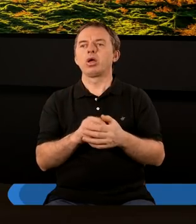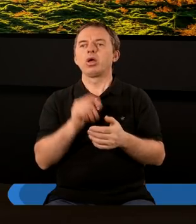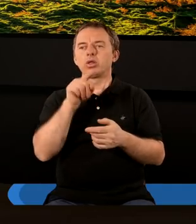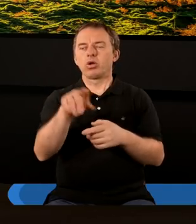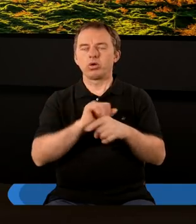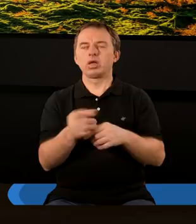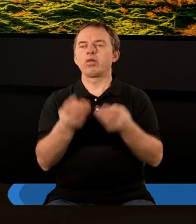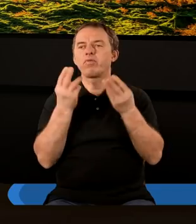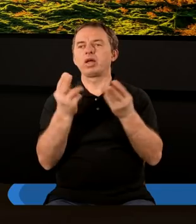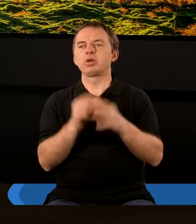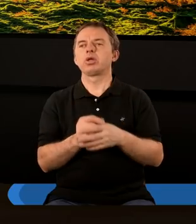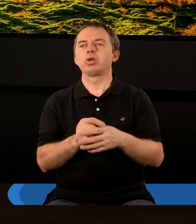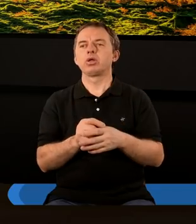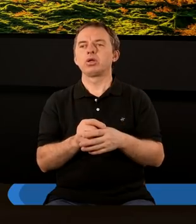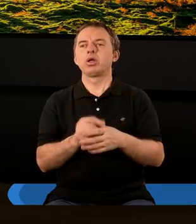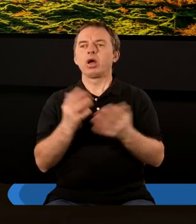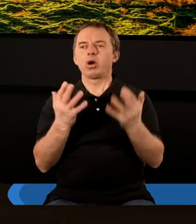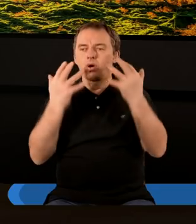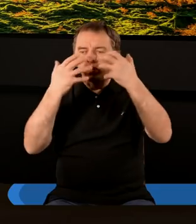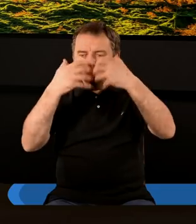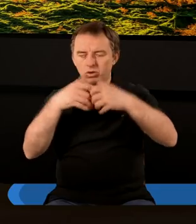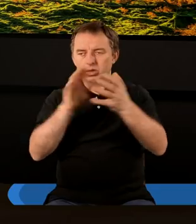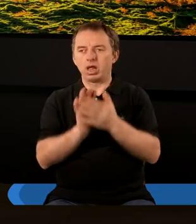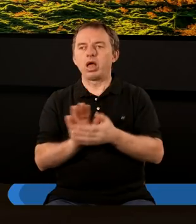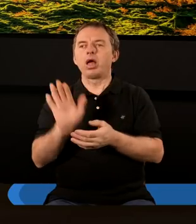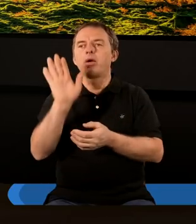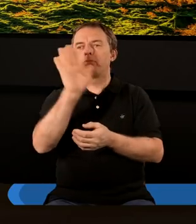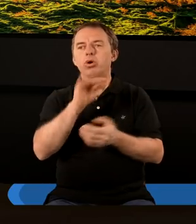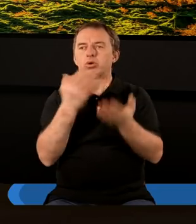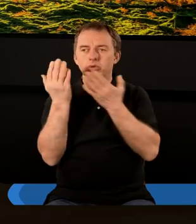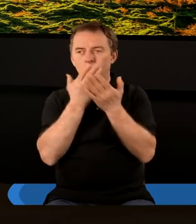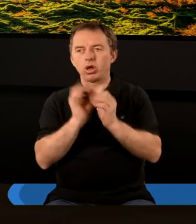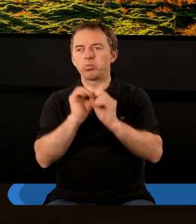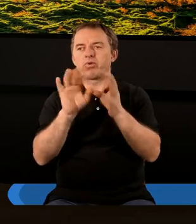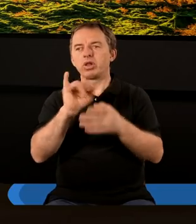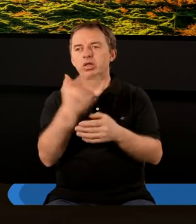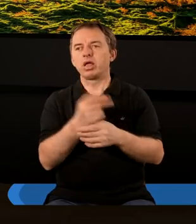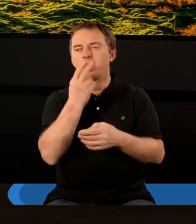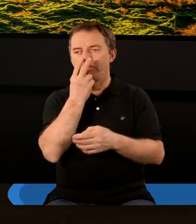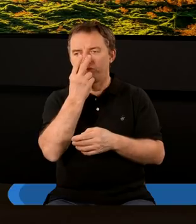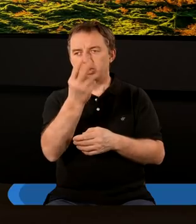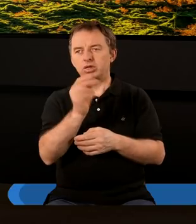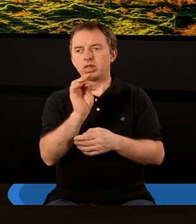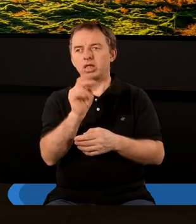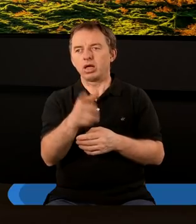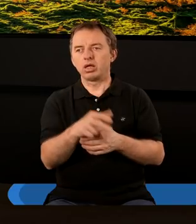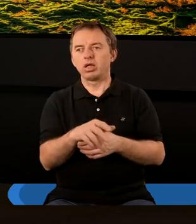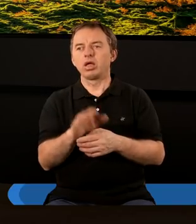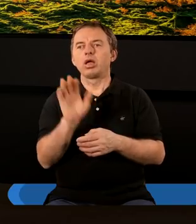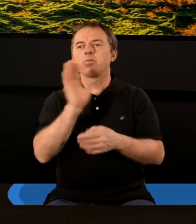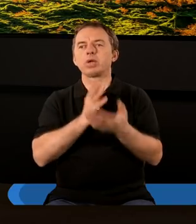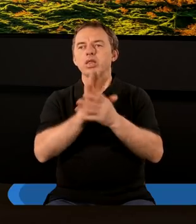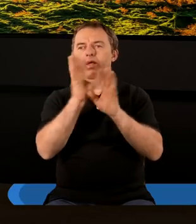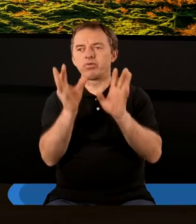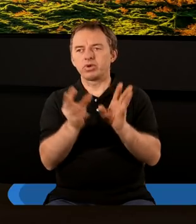właśnie, co jest istotne, wszyscy koncentrują się na Bogu, tak w zasadzie, kiedy czytamy Księgę Objawienia, ale ja tam widzę też tak, że Bóg